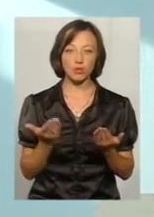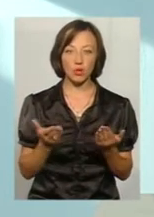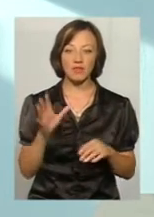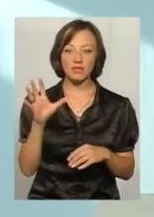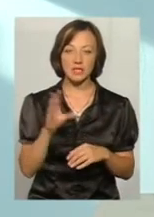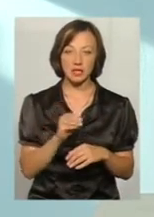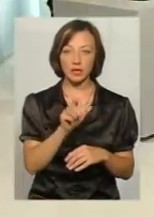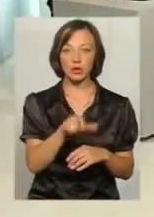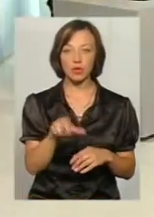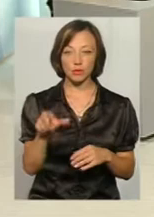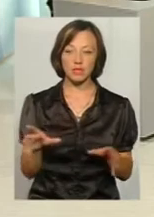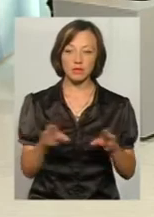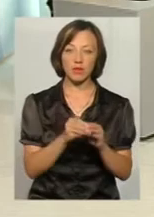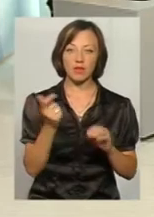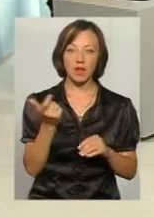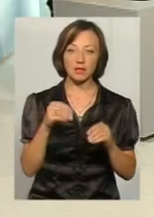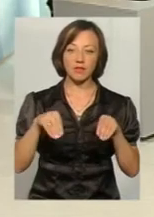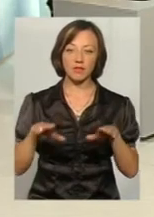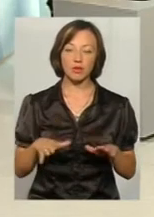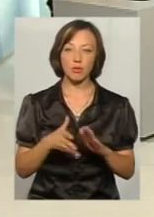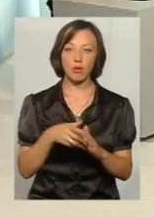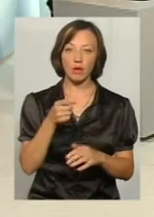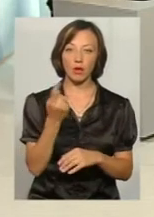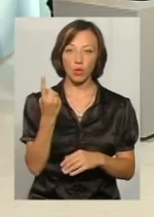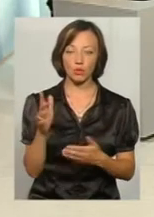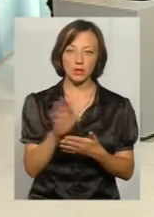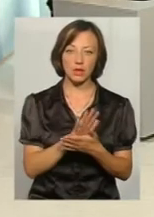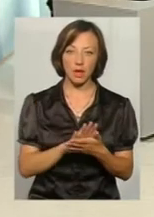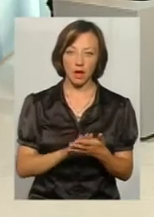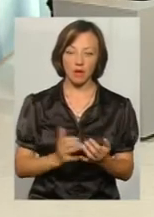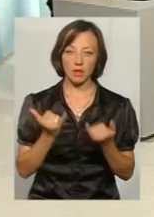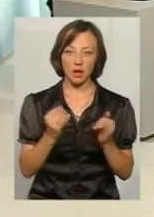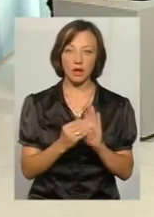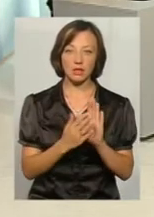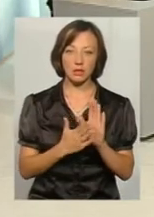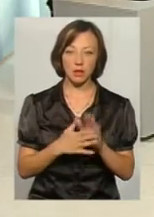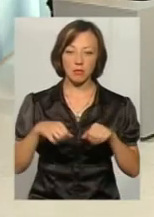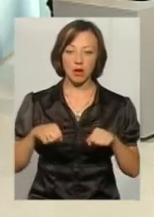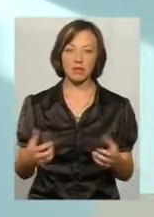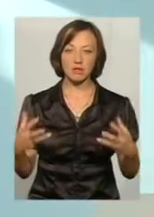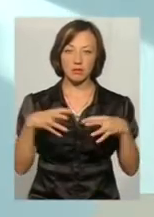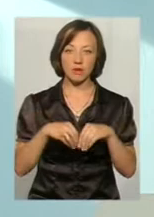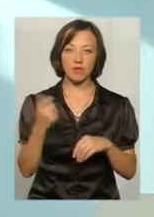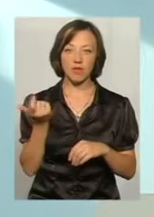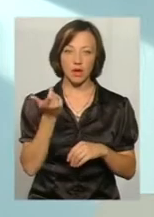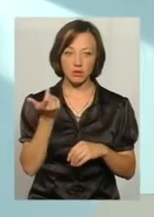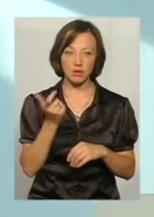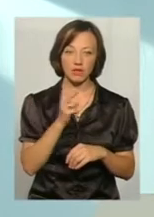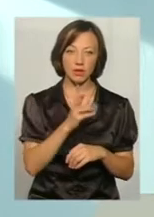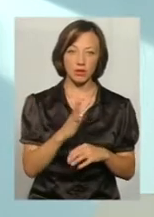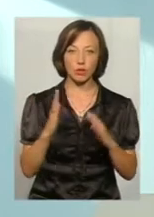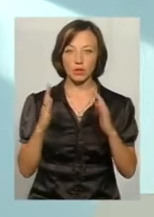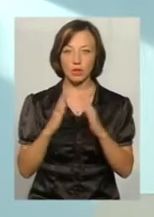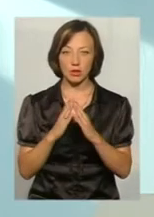всі заявники, всі співвласники вирішили подати одну заяву для реєстрації права спільної власності на квартиру,